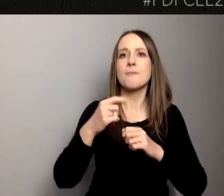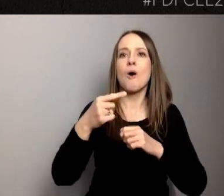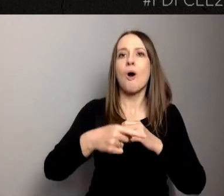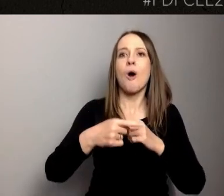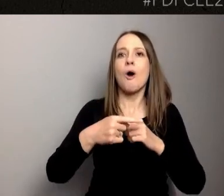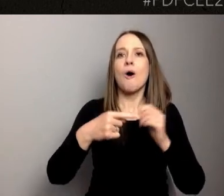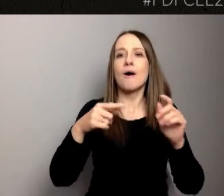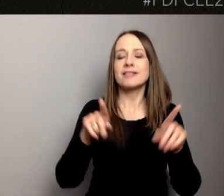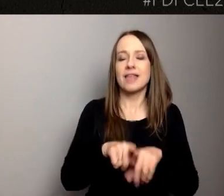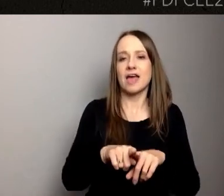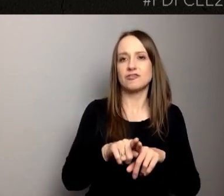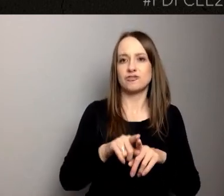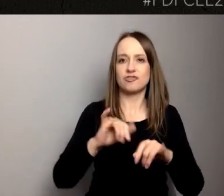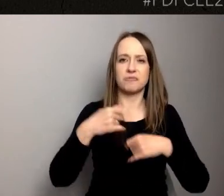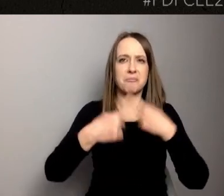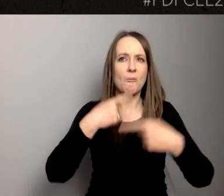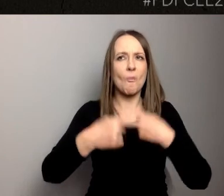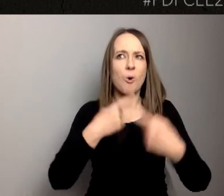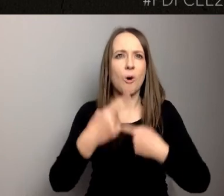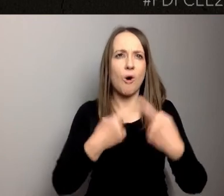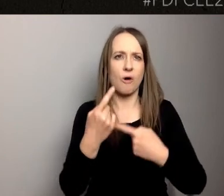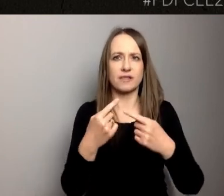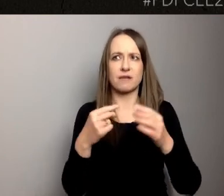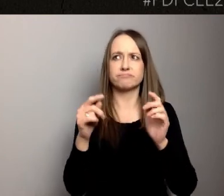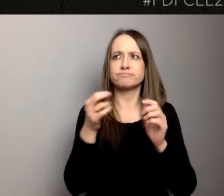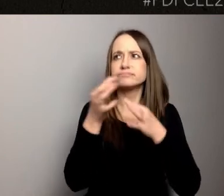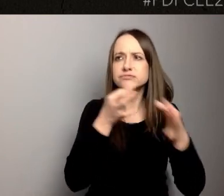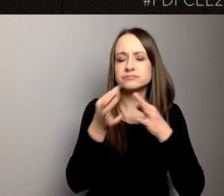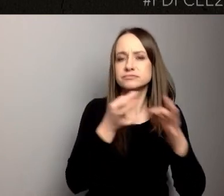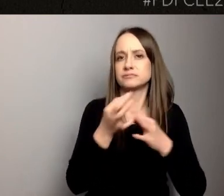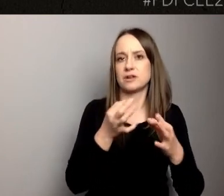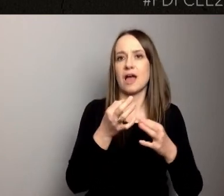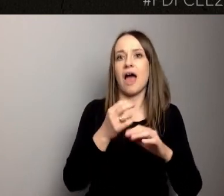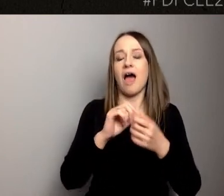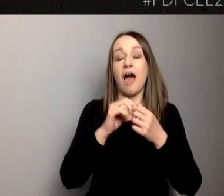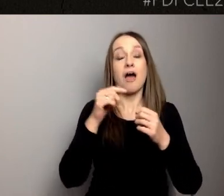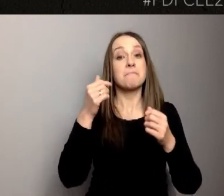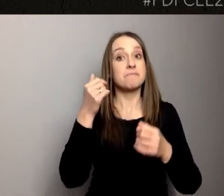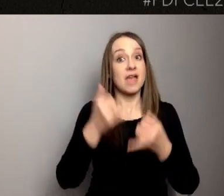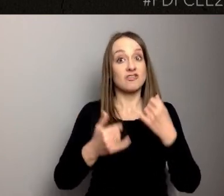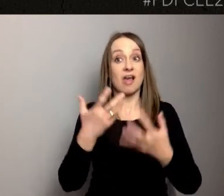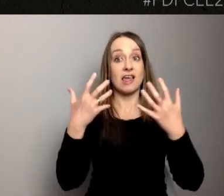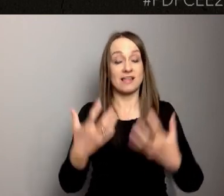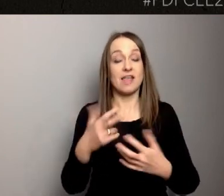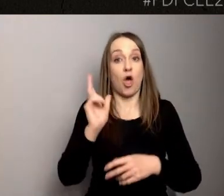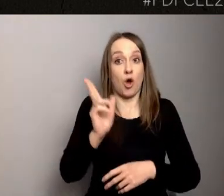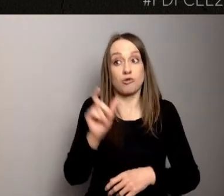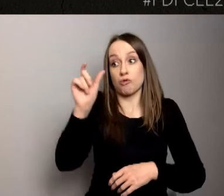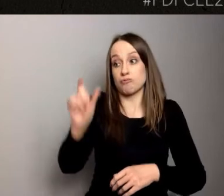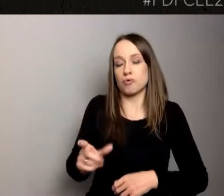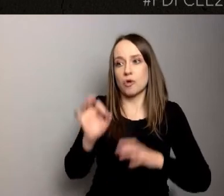to jest dosyć ważne, że jeżeli chcemy być aktywnym mieszkańcem, no o tym mieście trochę musimy się nauczyć, dowiedzieć